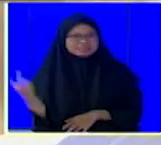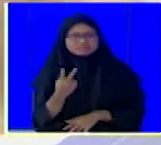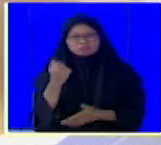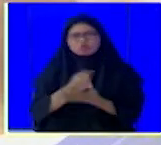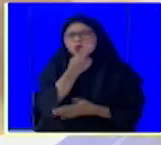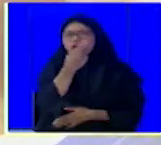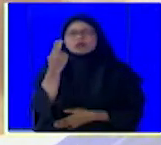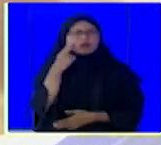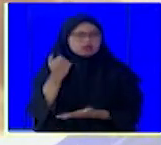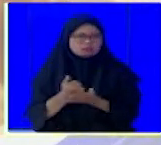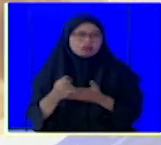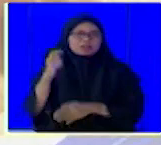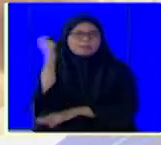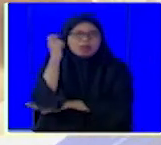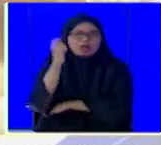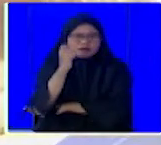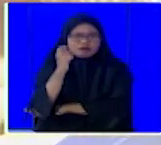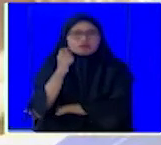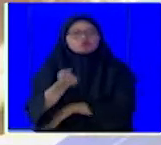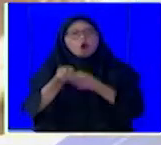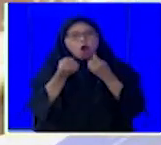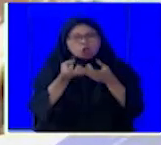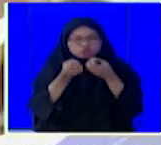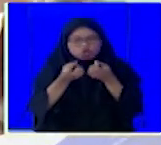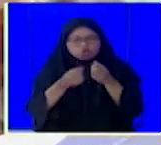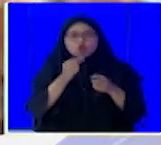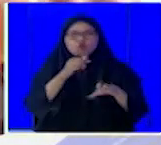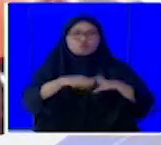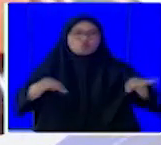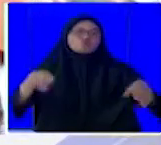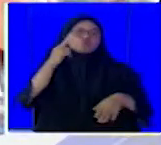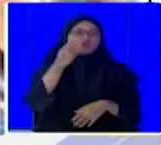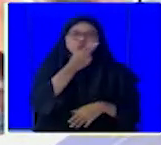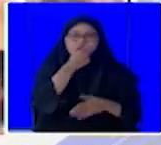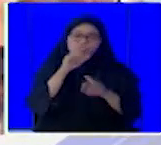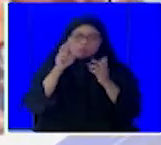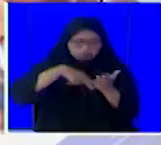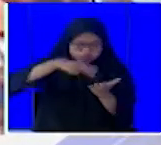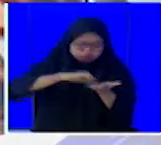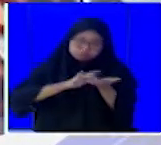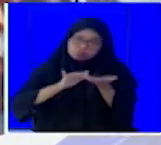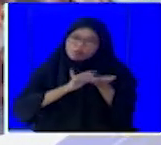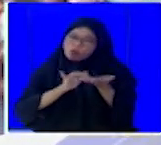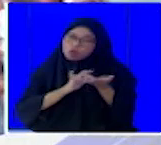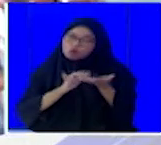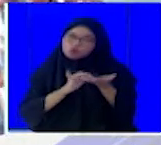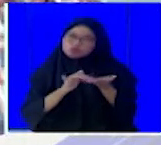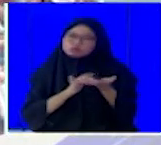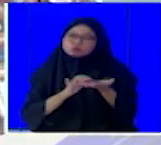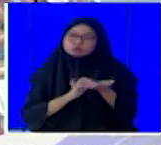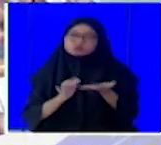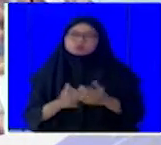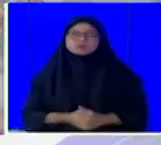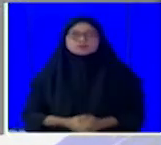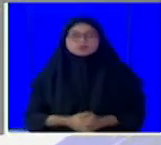Kejamatan Tawang, kota Tasik Malaya, Jawa Barat yang memilih mengajar-mengaji bagi para Tuna Netra membaca Al-Quran dengan huruf Braille.